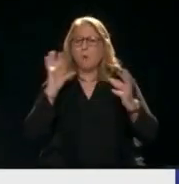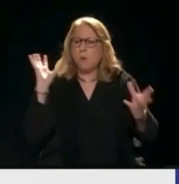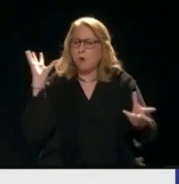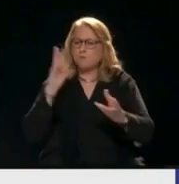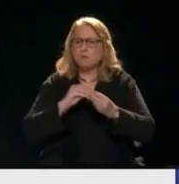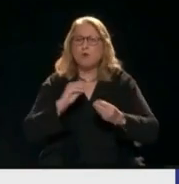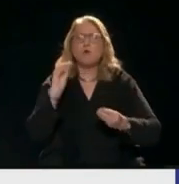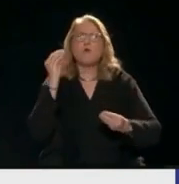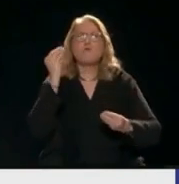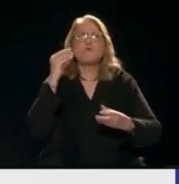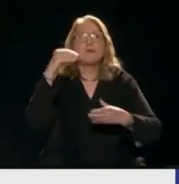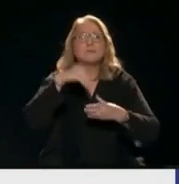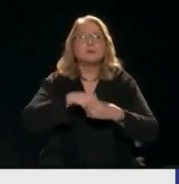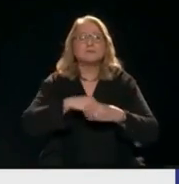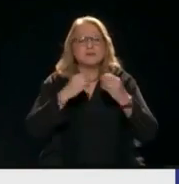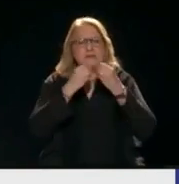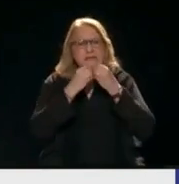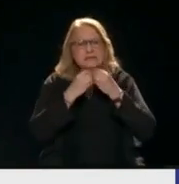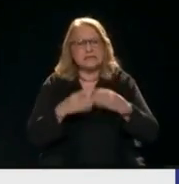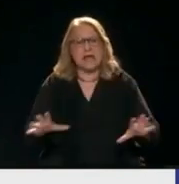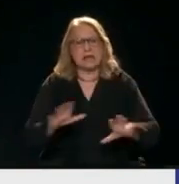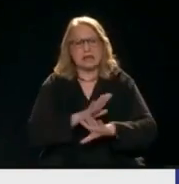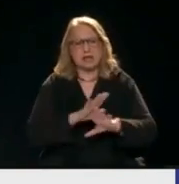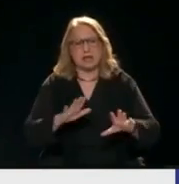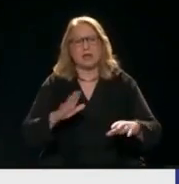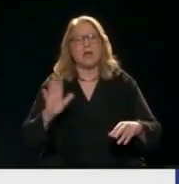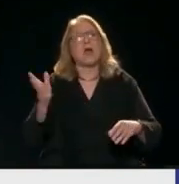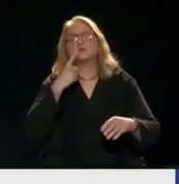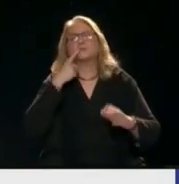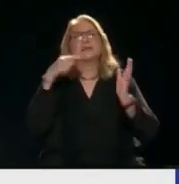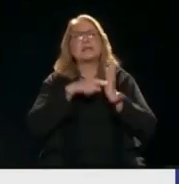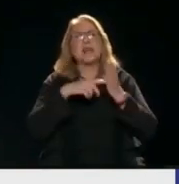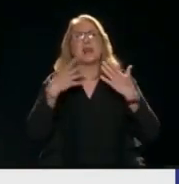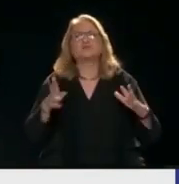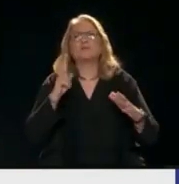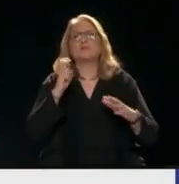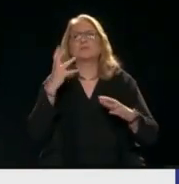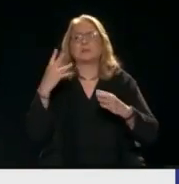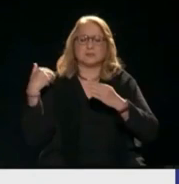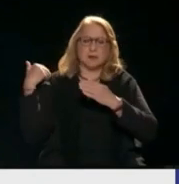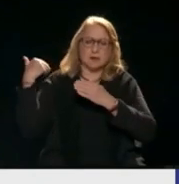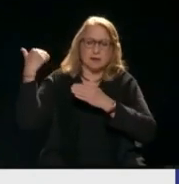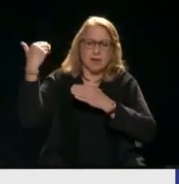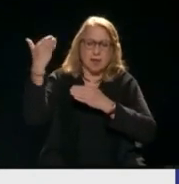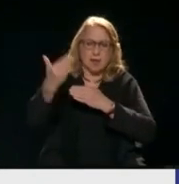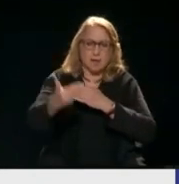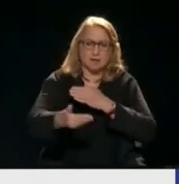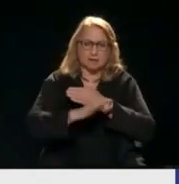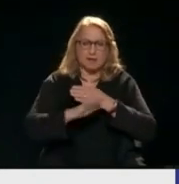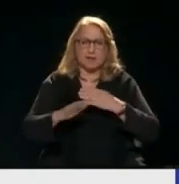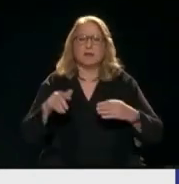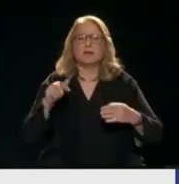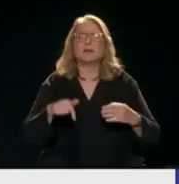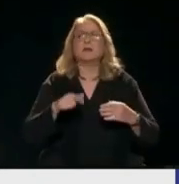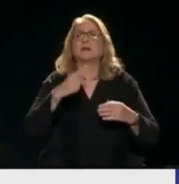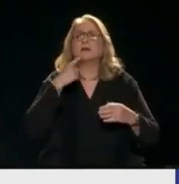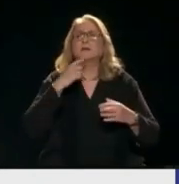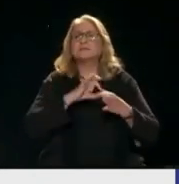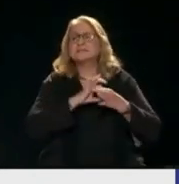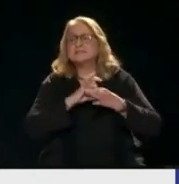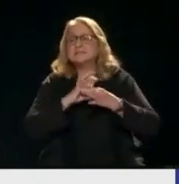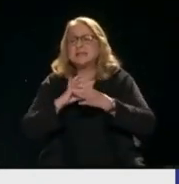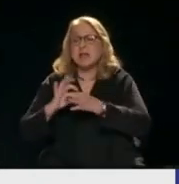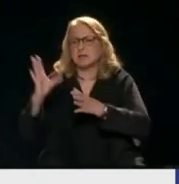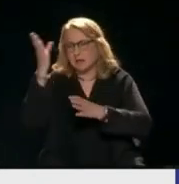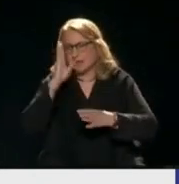Ας μιλήσουμε και από τη μεταπολίτευση και μετά Ουσιαστικά Είναι μια τεράστια οικονομική κρίση Που συνεχόμενα